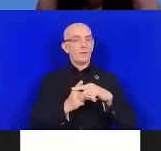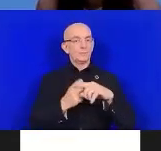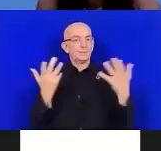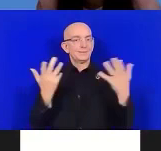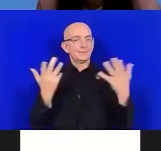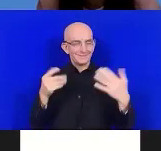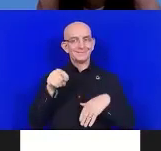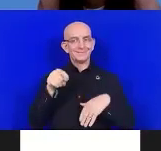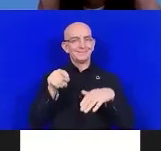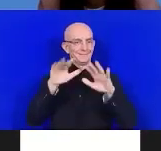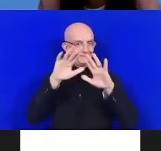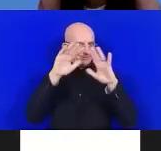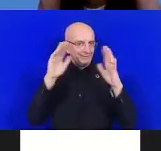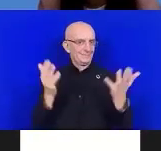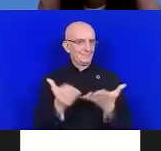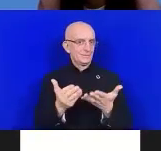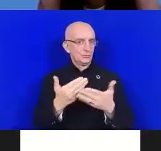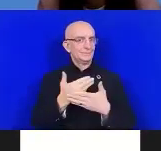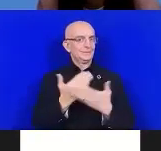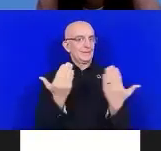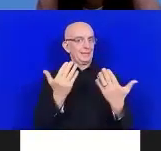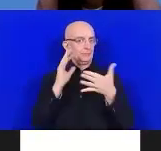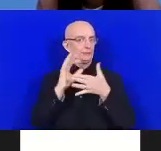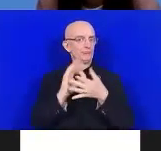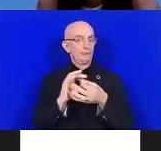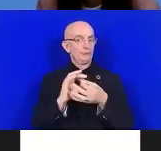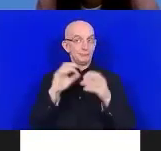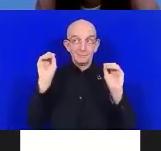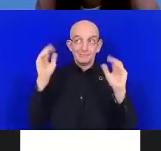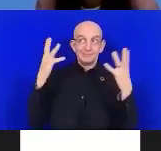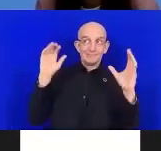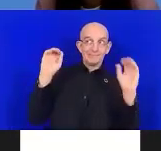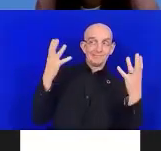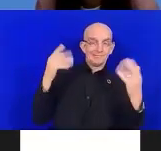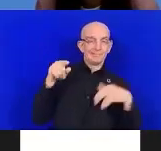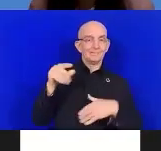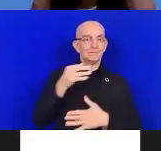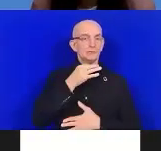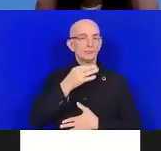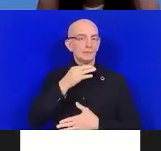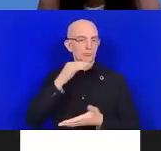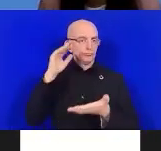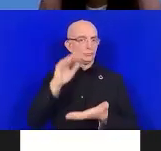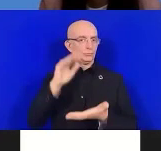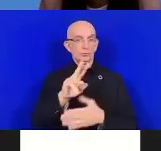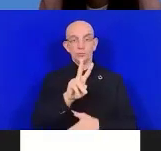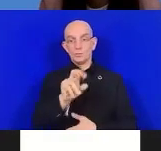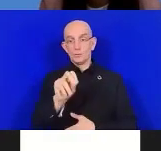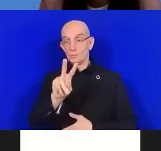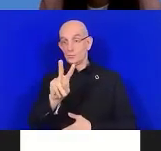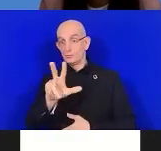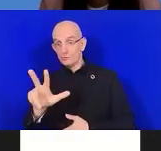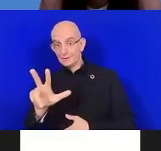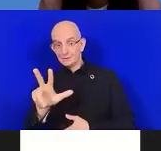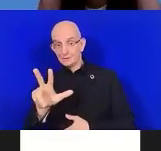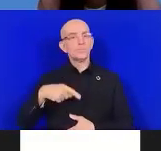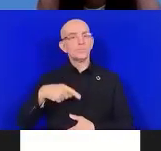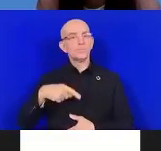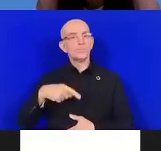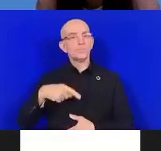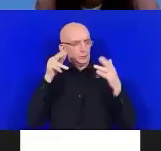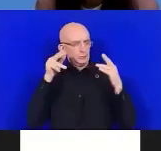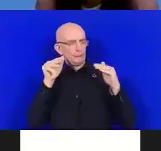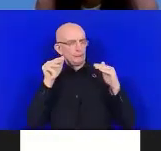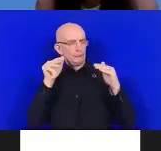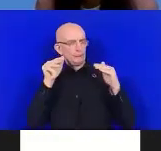catastrophes. C'est une bonne opportunité pour nous de discuter des qualités que regorgent la réduction des risques de